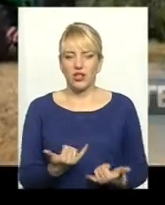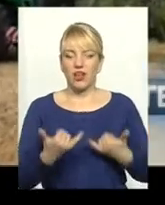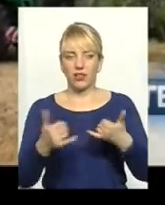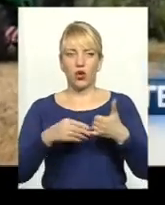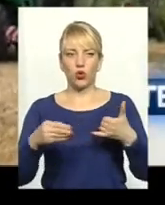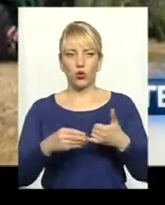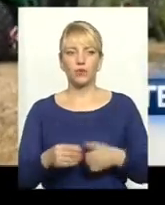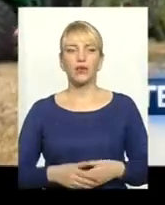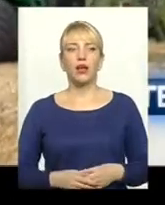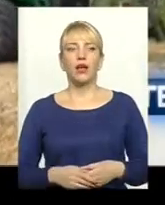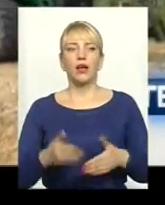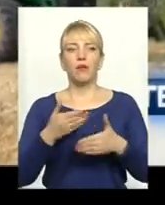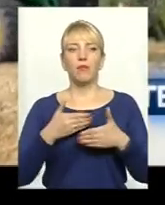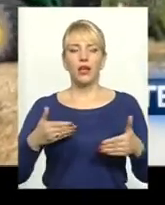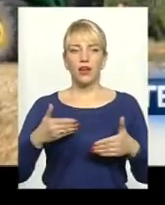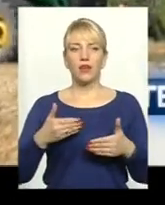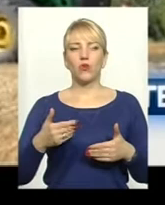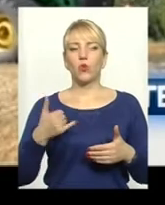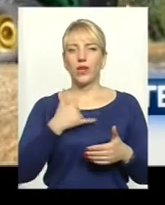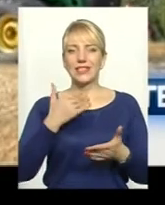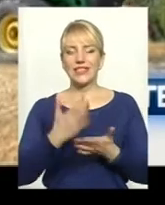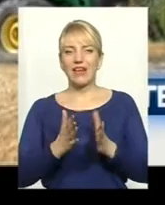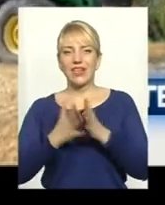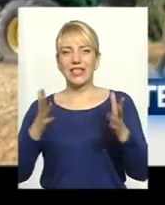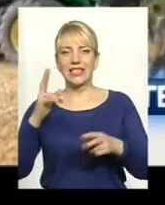таке. Тому що в нас, я ще раз кажу, є великі заводи,